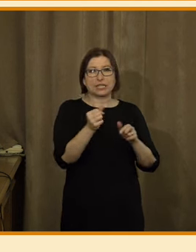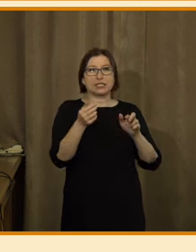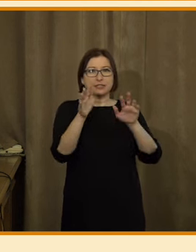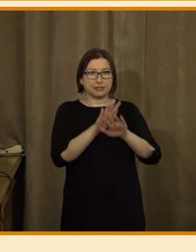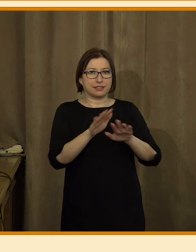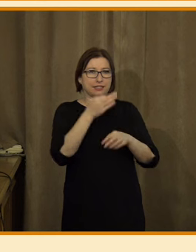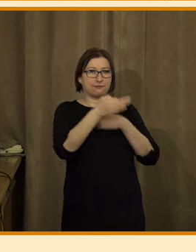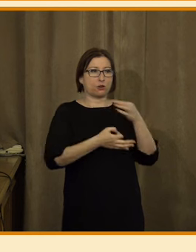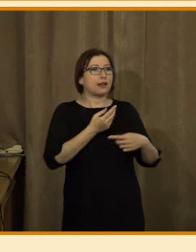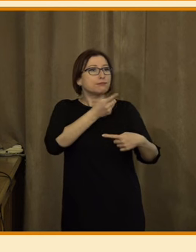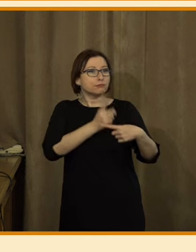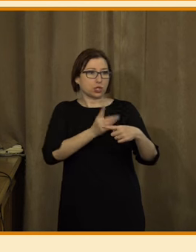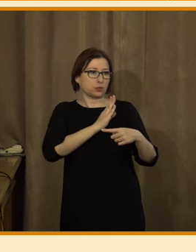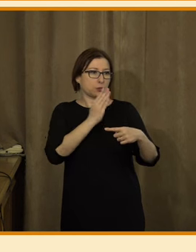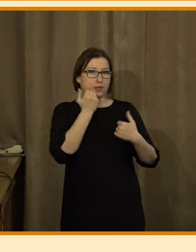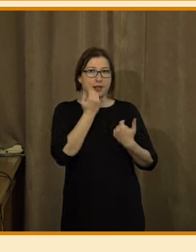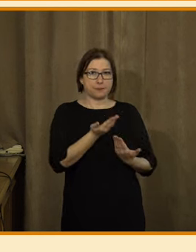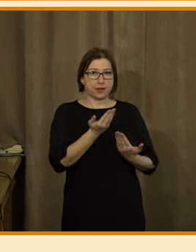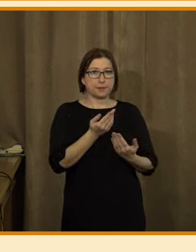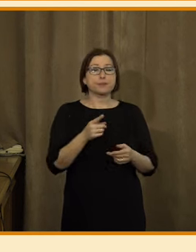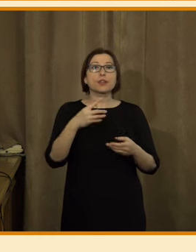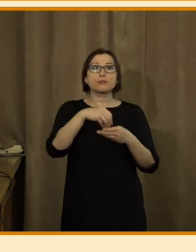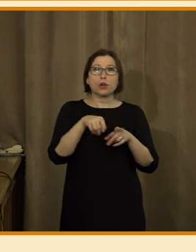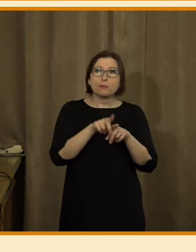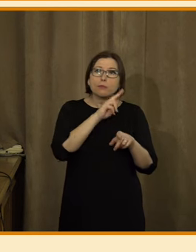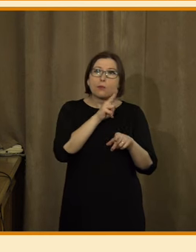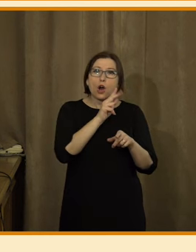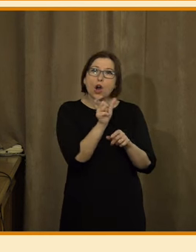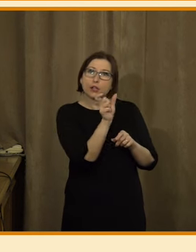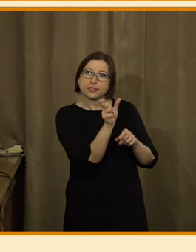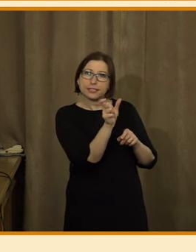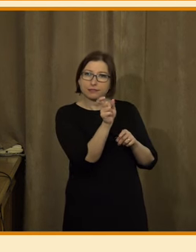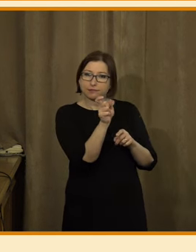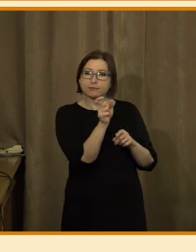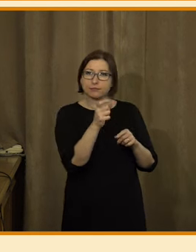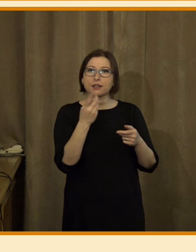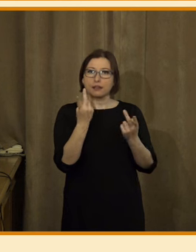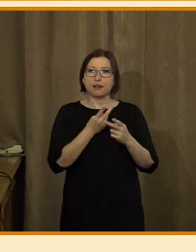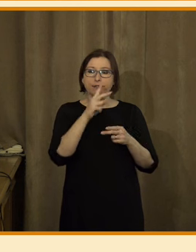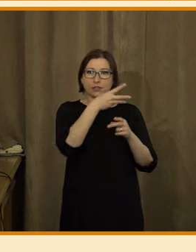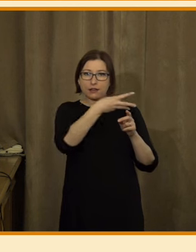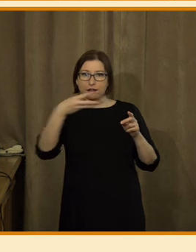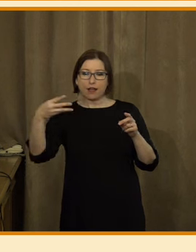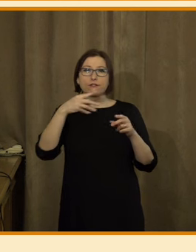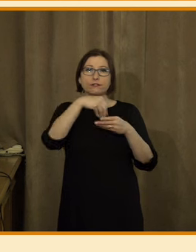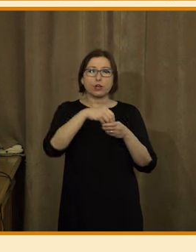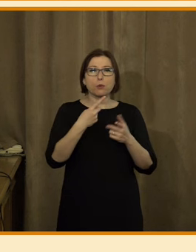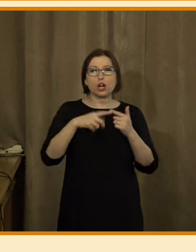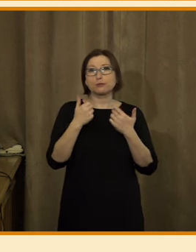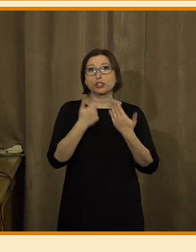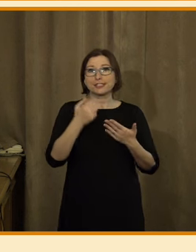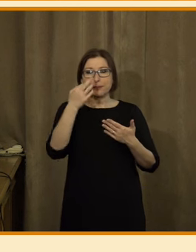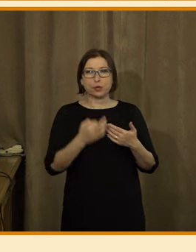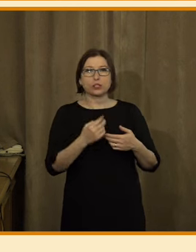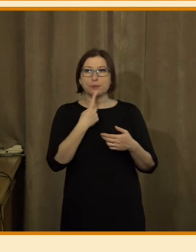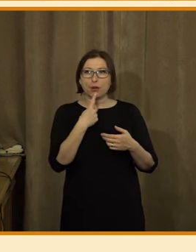podíváte na ten slide, tak je to ta modrá linka. To znamená, máme tady nějaký součet kolem více než 60%